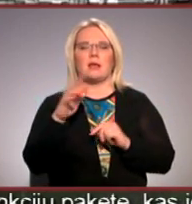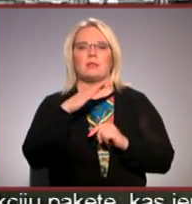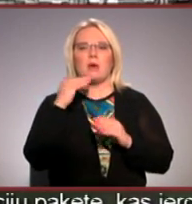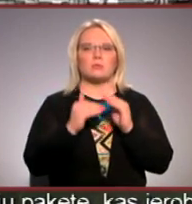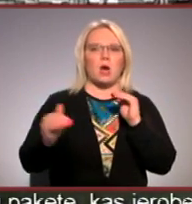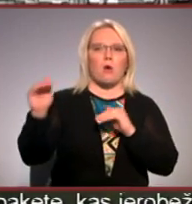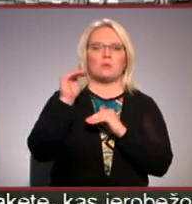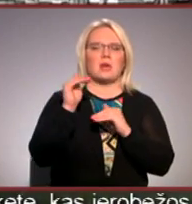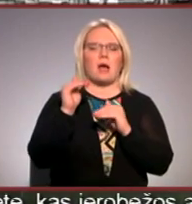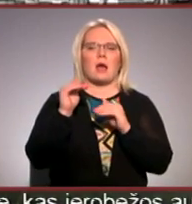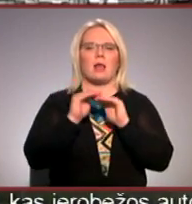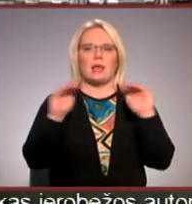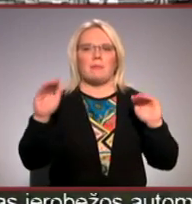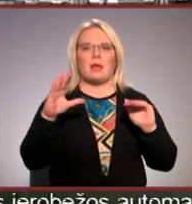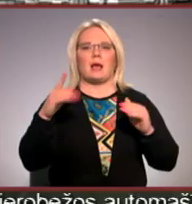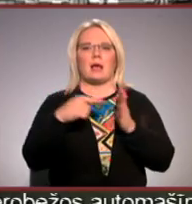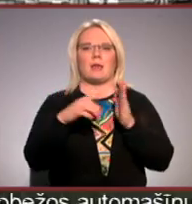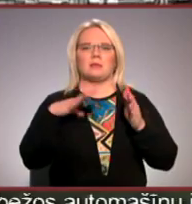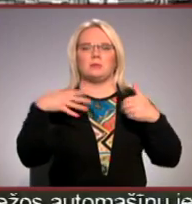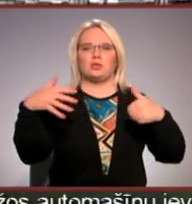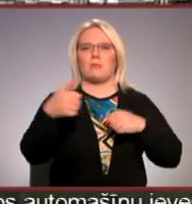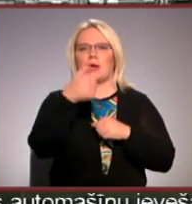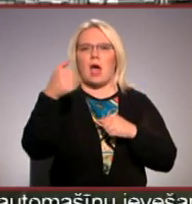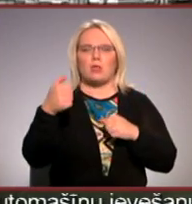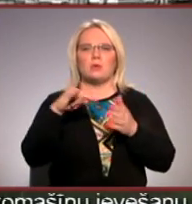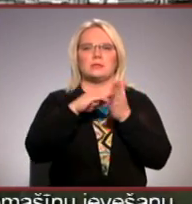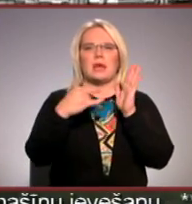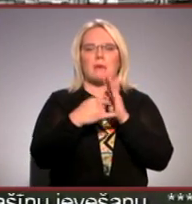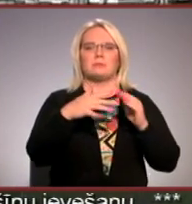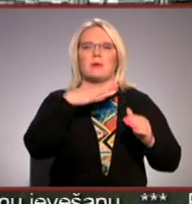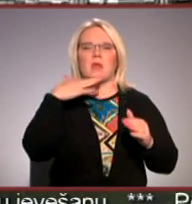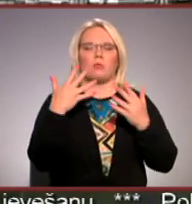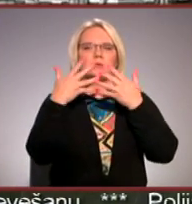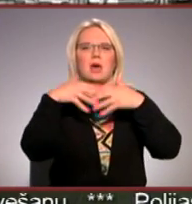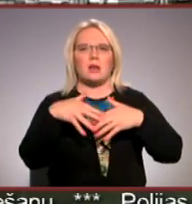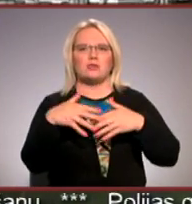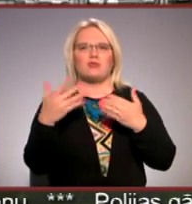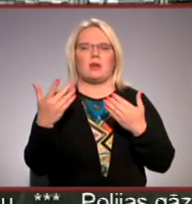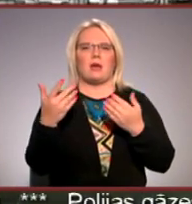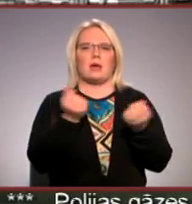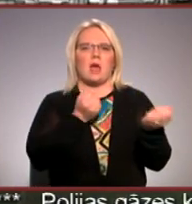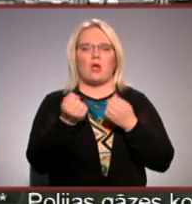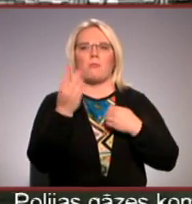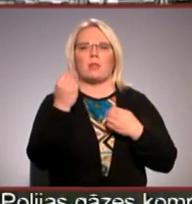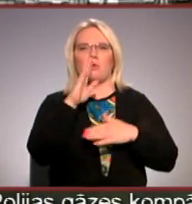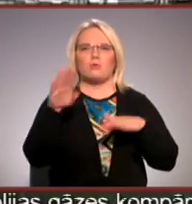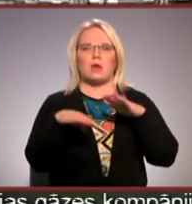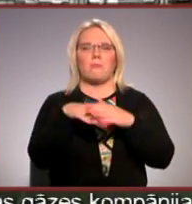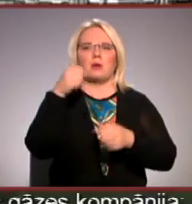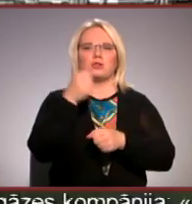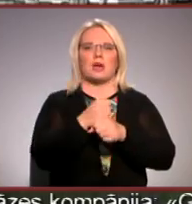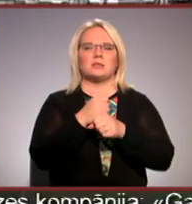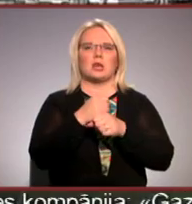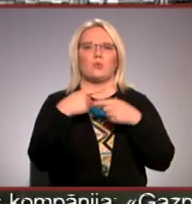augstākā līmenī, kā tas bija 60. gados, kad būvēja apakšstīs schēmas daudz sarežģītāks, ietaukīt naudu tieši uz apakšstīs iekārtām,